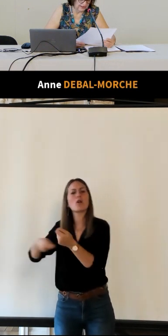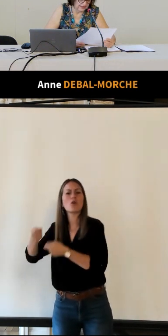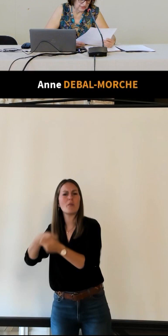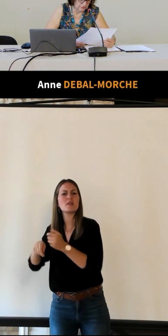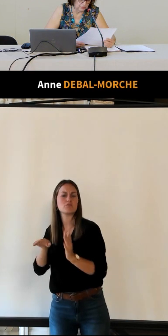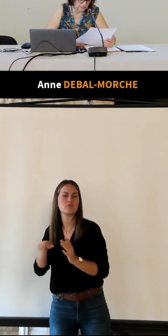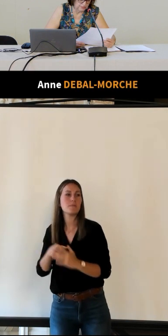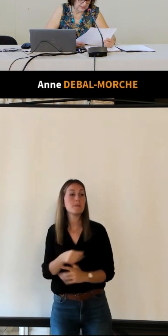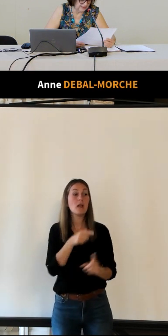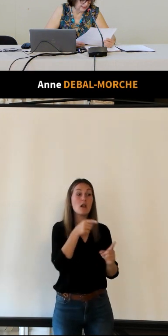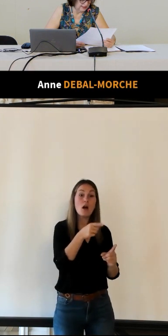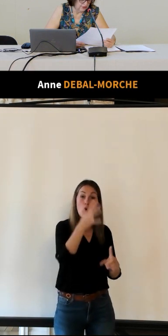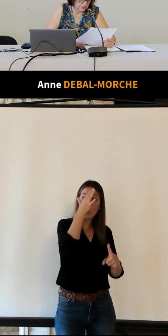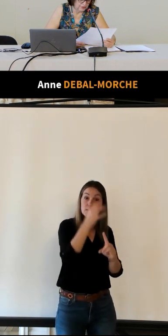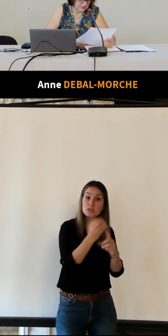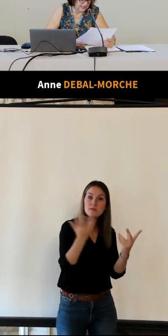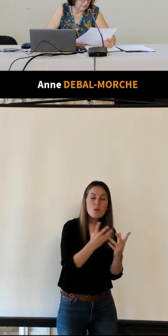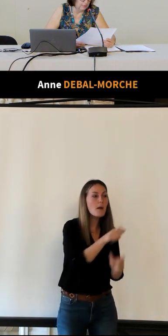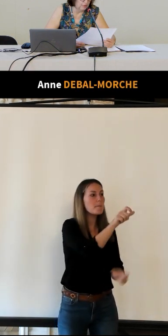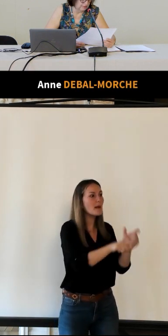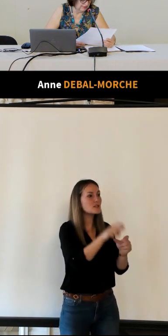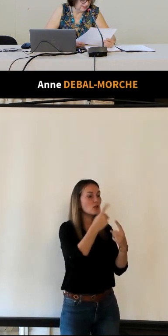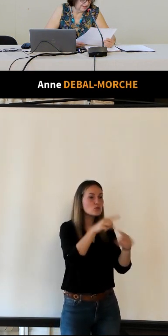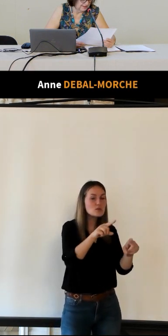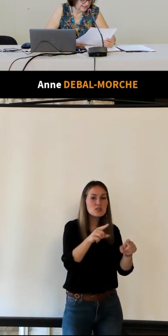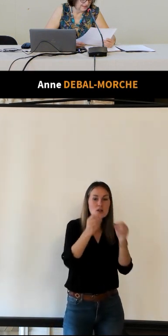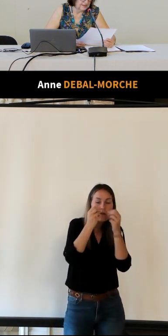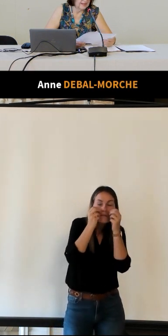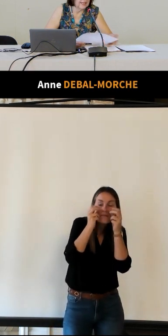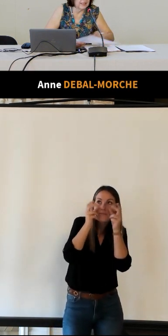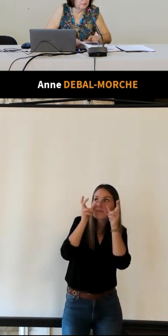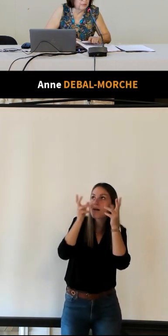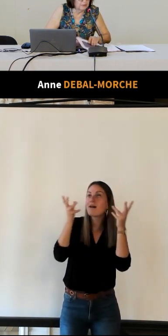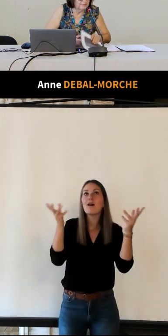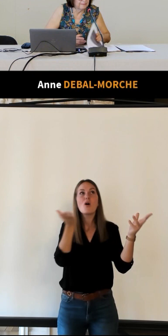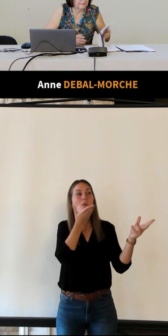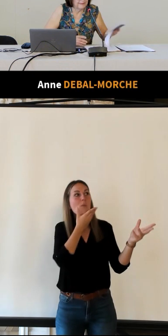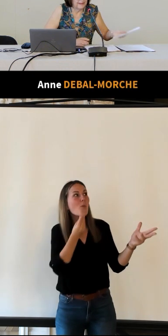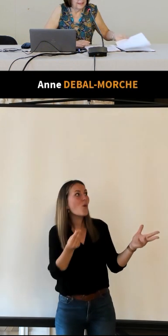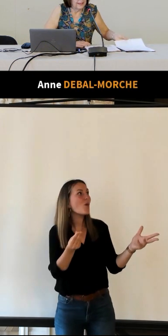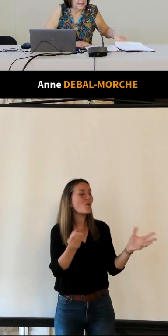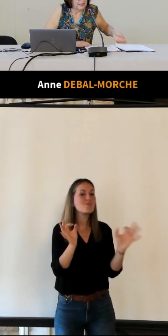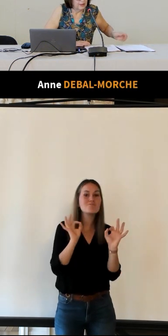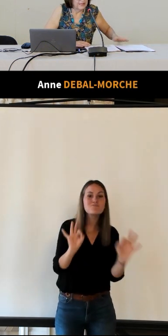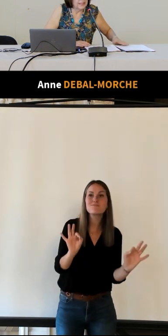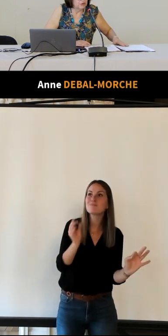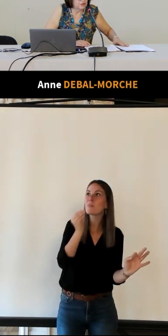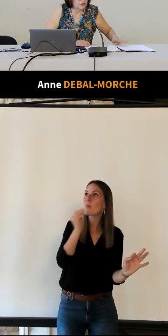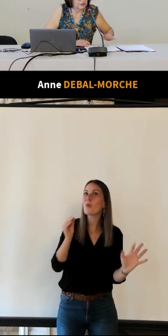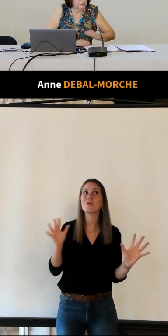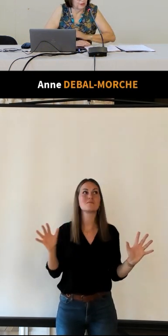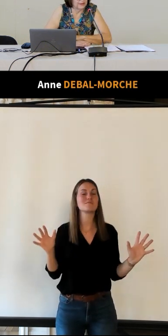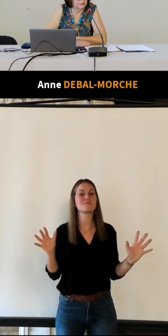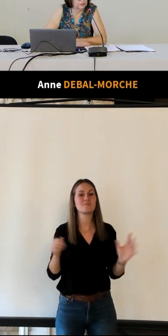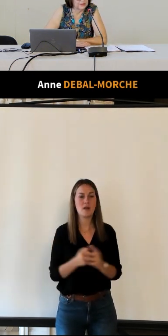à ouvrir les yeux du public sur ce qui est beau sain et bon alors il y a deux